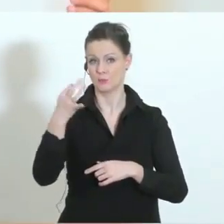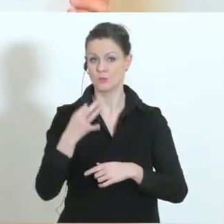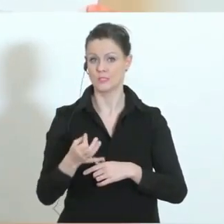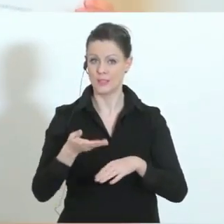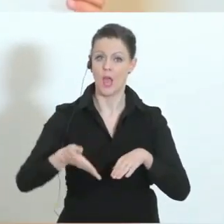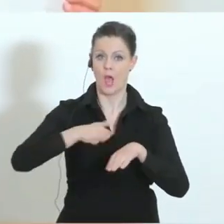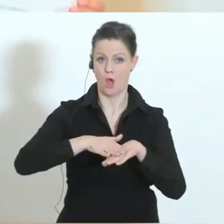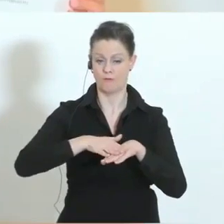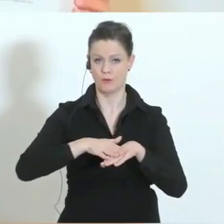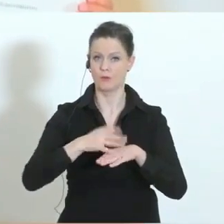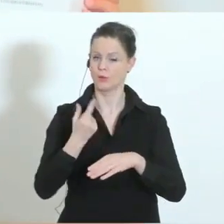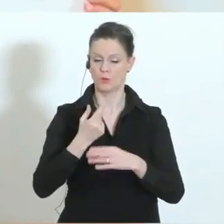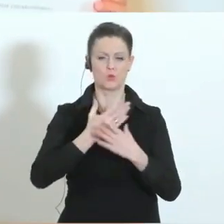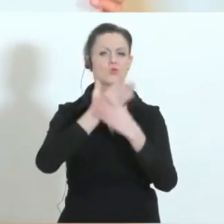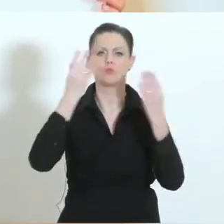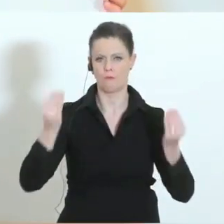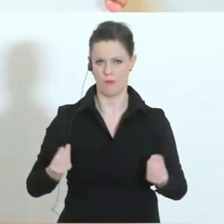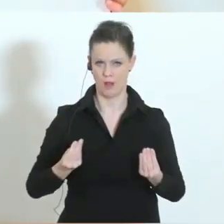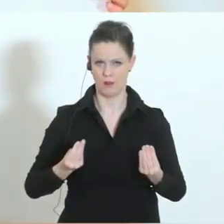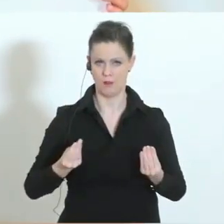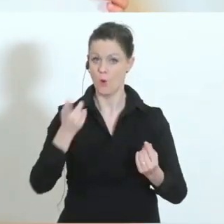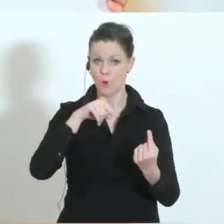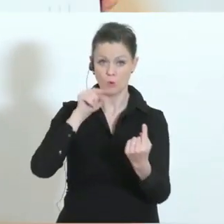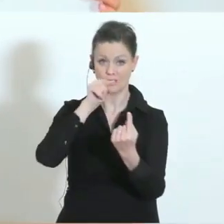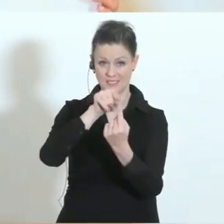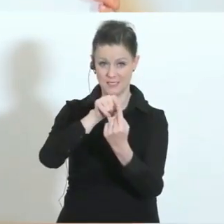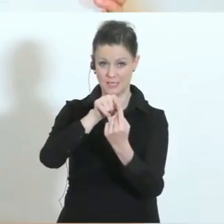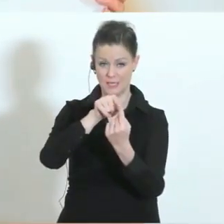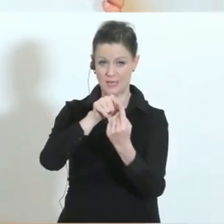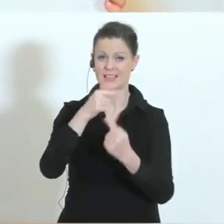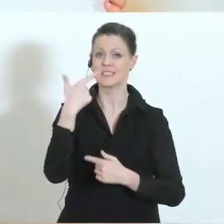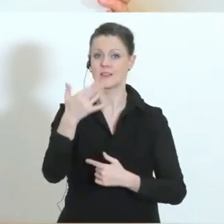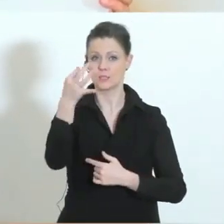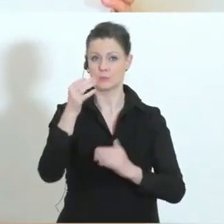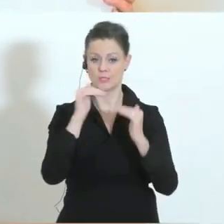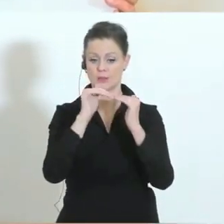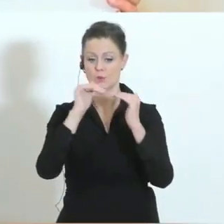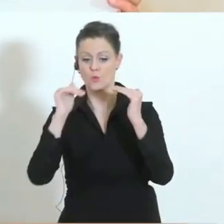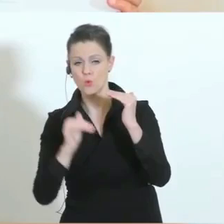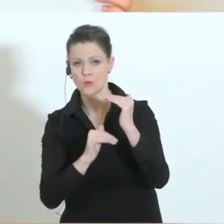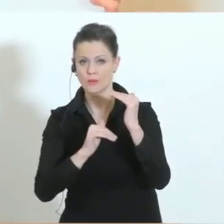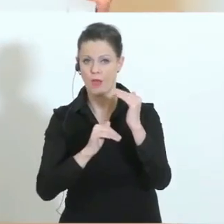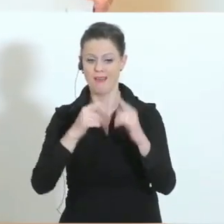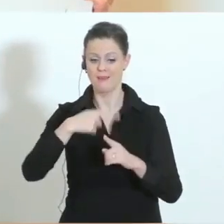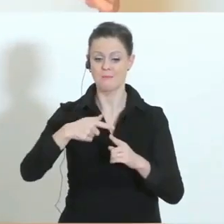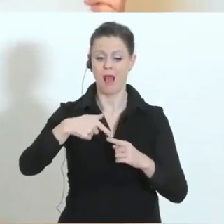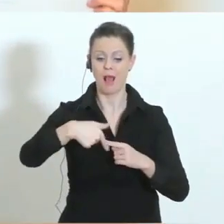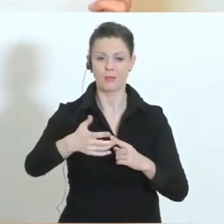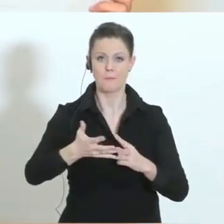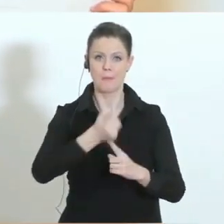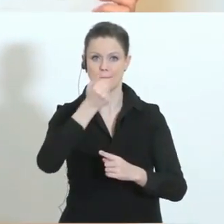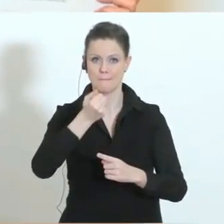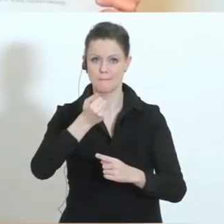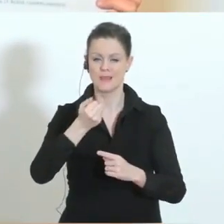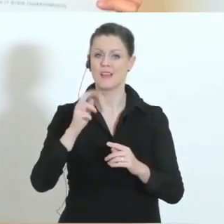ist noch deutlich, deutlich zu viel. Unser Ziel ist, dass wir unter die 20 möglichst bald kommen, um diese exponentielle